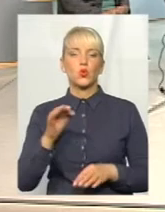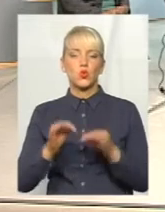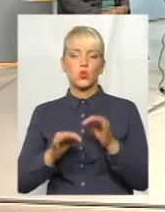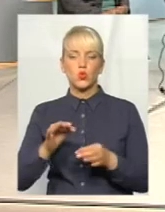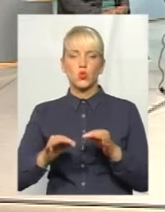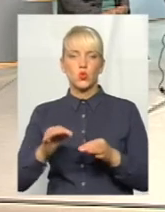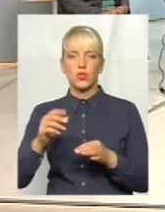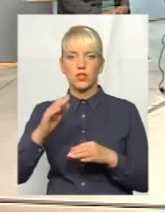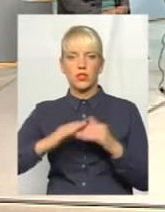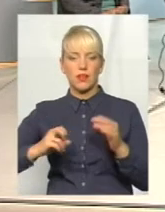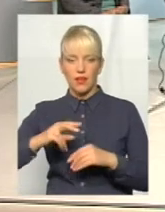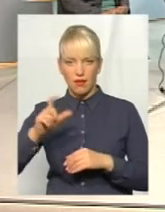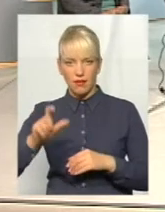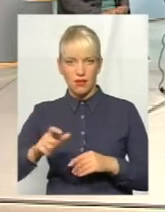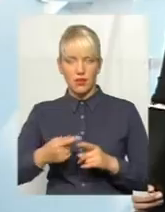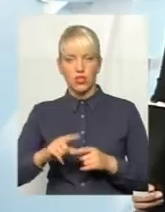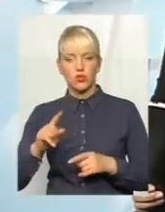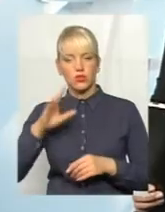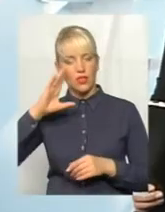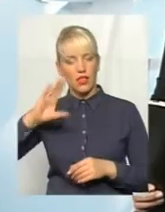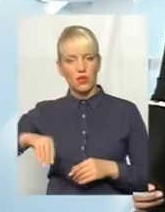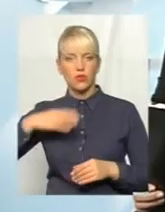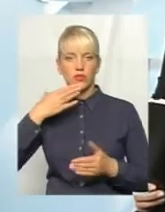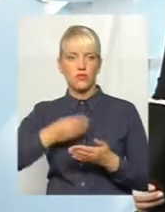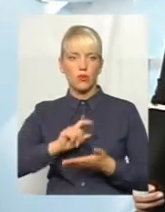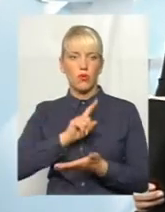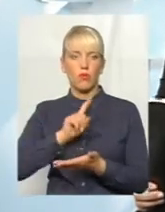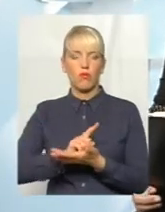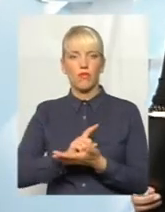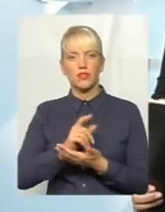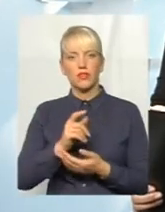знехтували в якихось позиціях своїми все ж таки обов'язками?